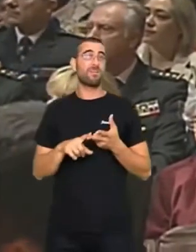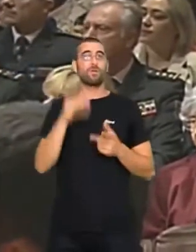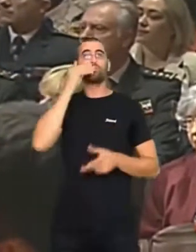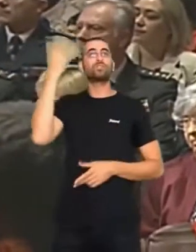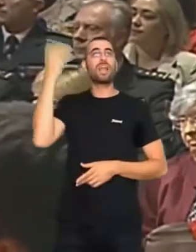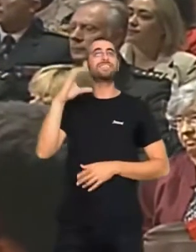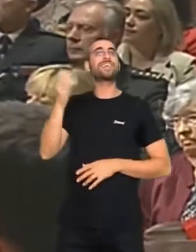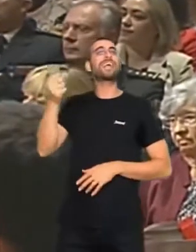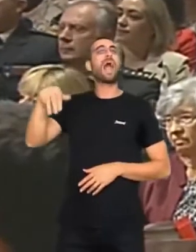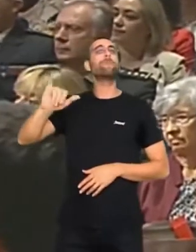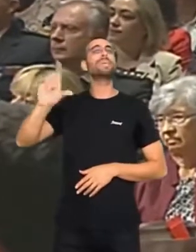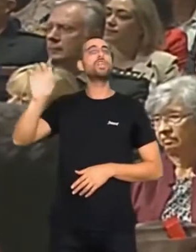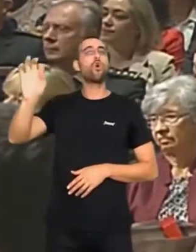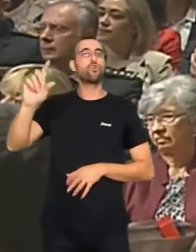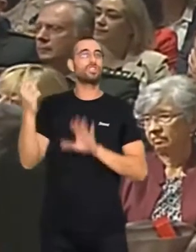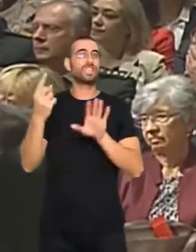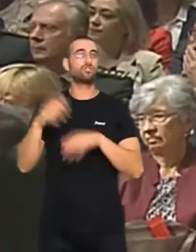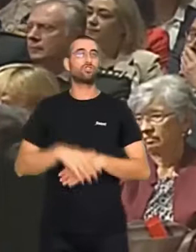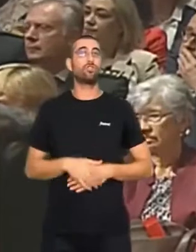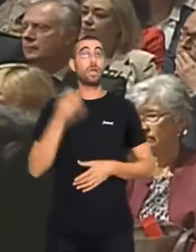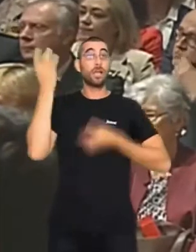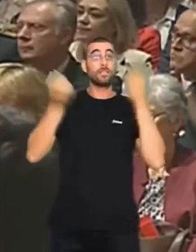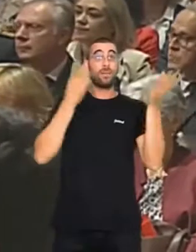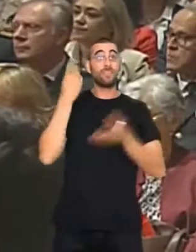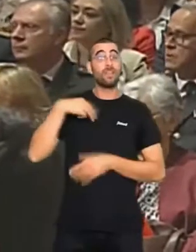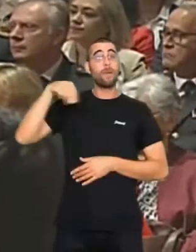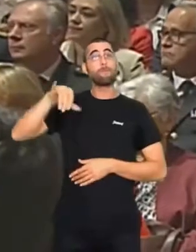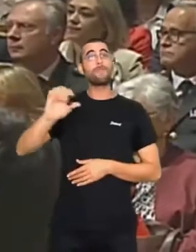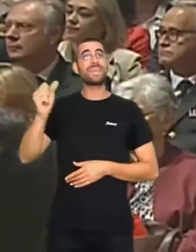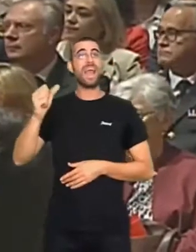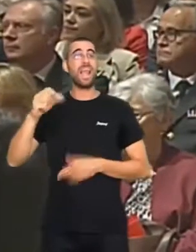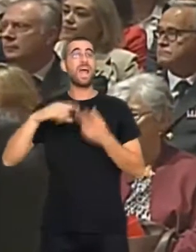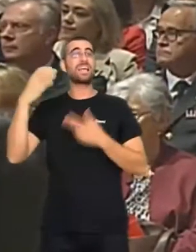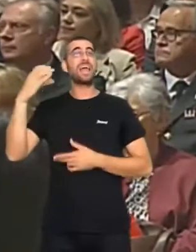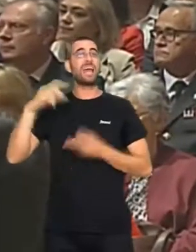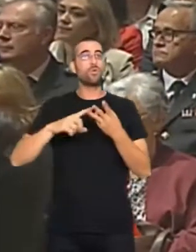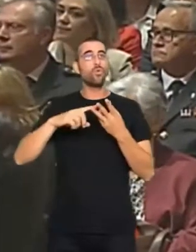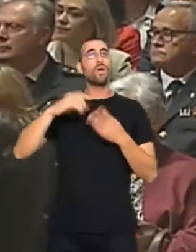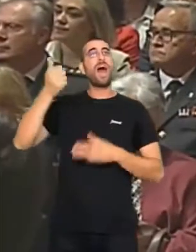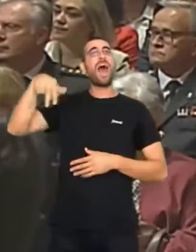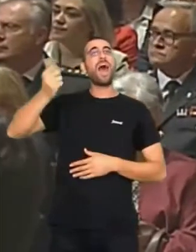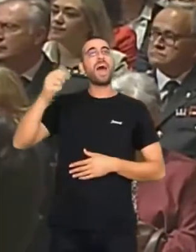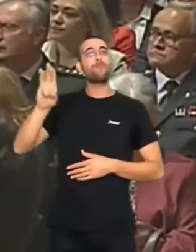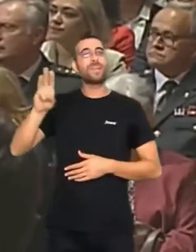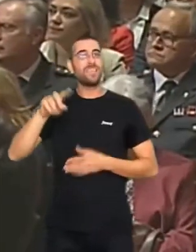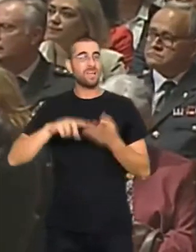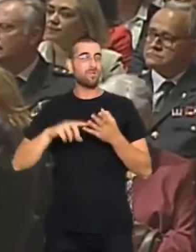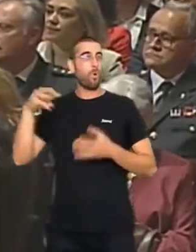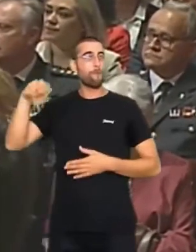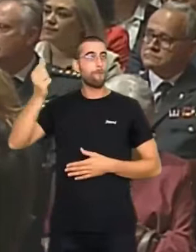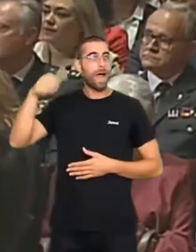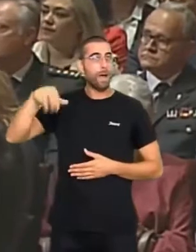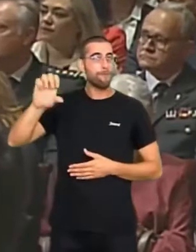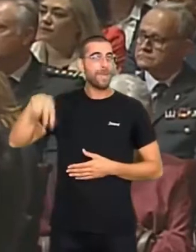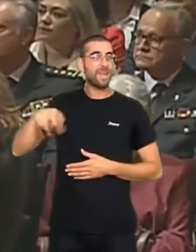Camilo VI. Creativitat, com la de Miguel Calatayut, Ana Peñas i Mamen García. Generositat,